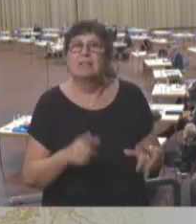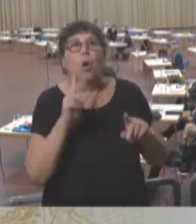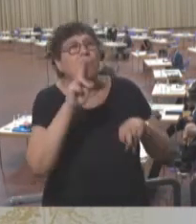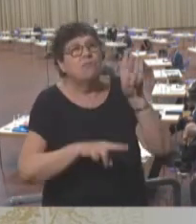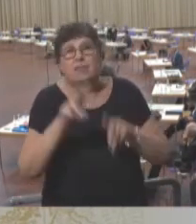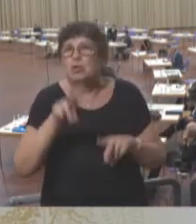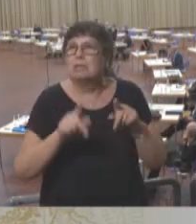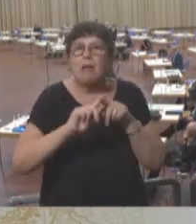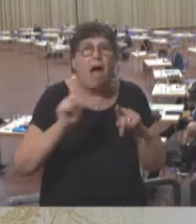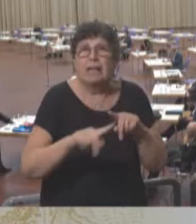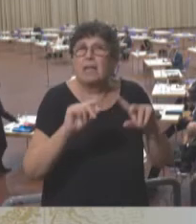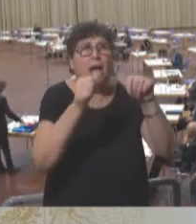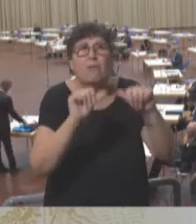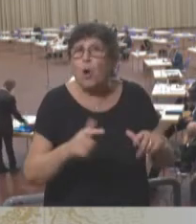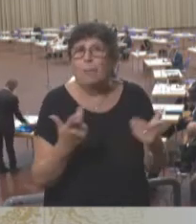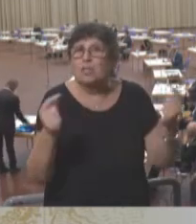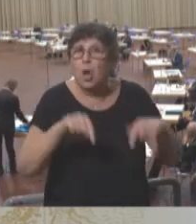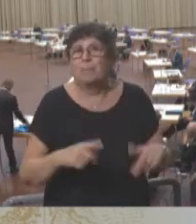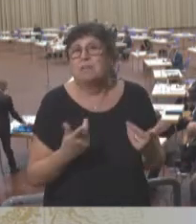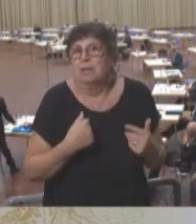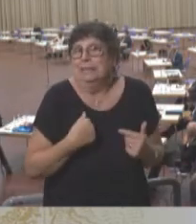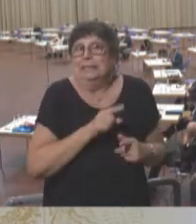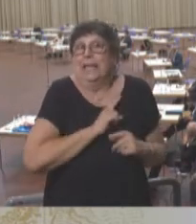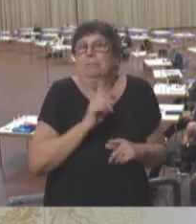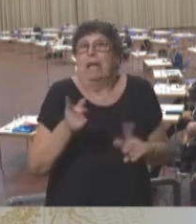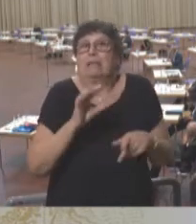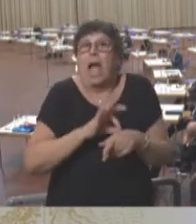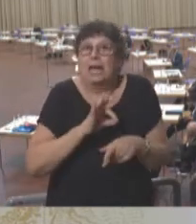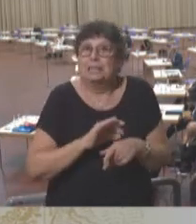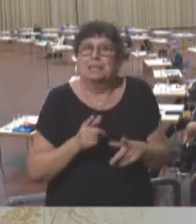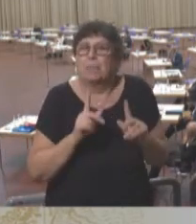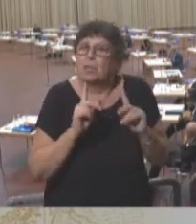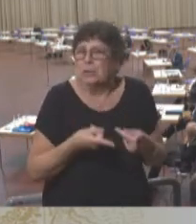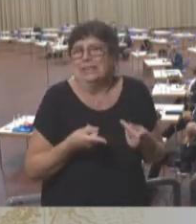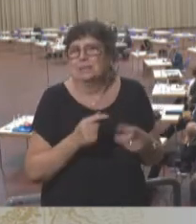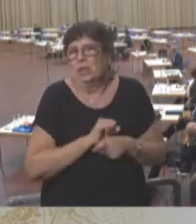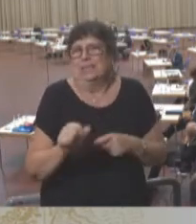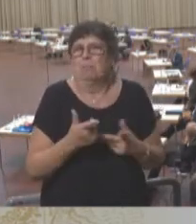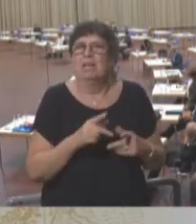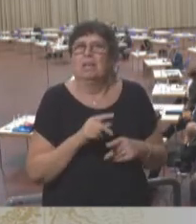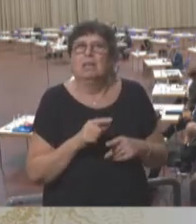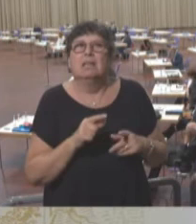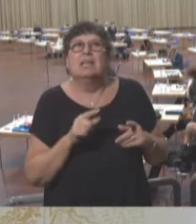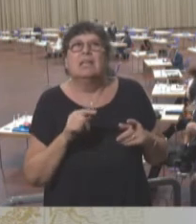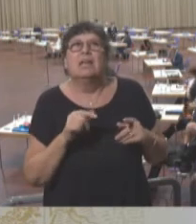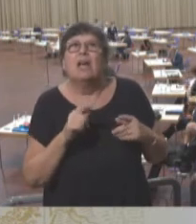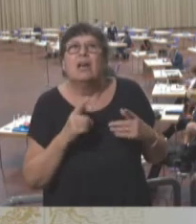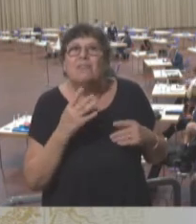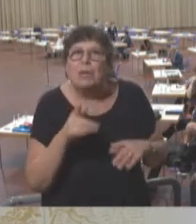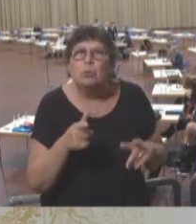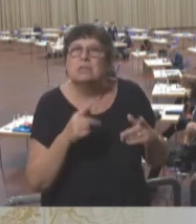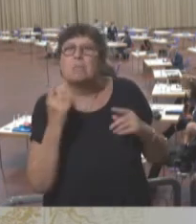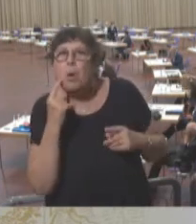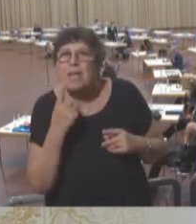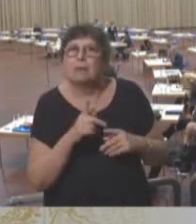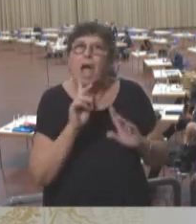ich bin kein Arzt und auch kein Epidemiologe. Das wird dann immer der Fall sein, dass sich das Virus versucht, an den wenigen, die